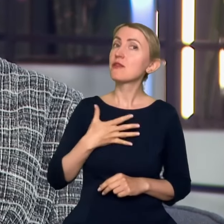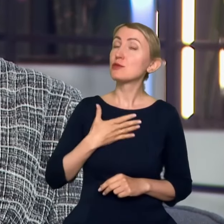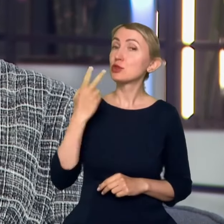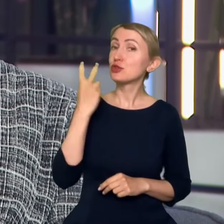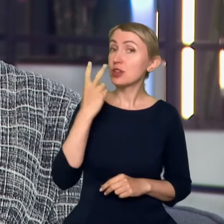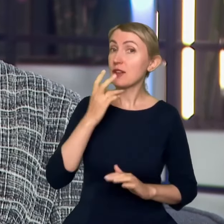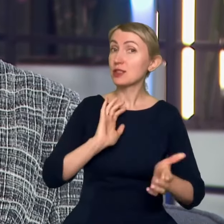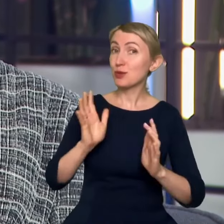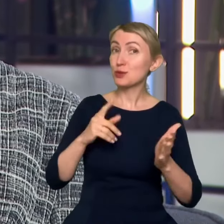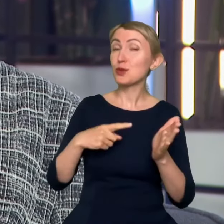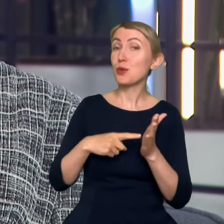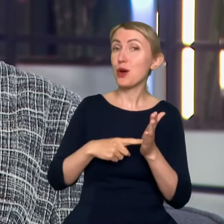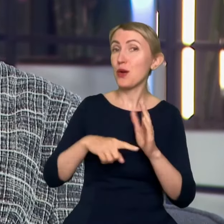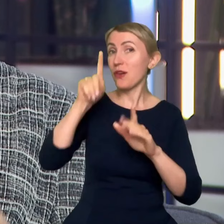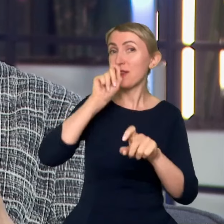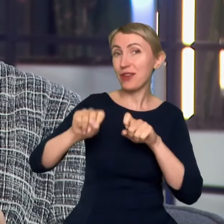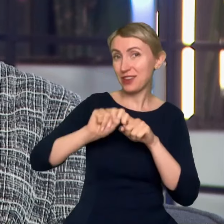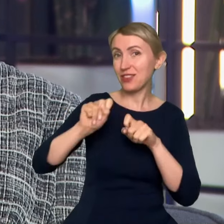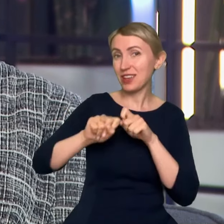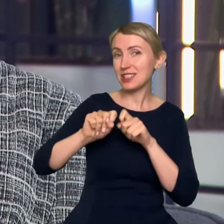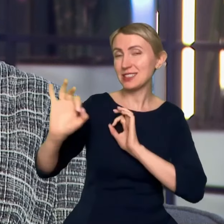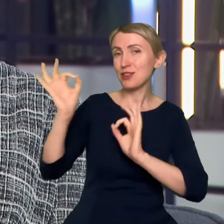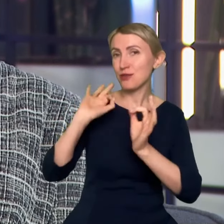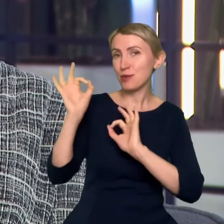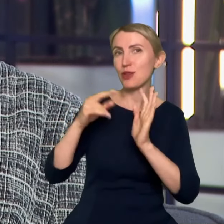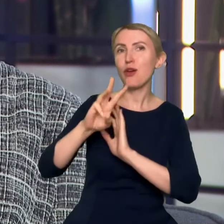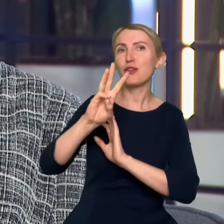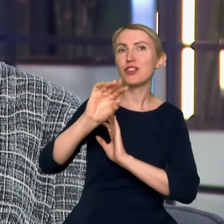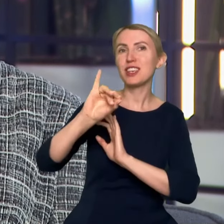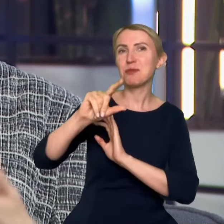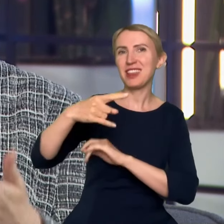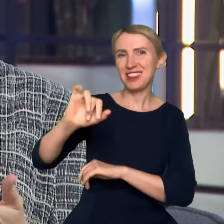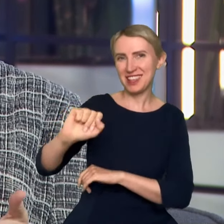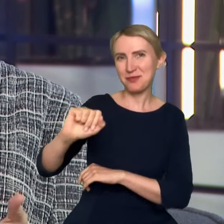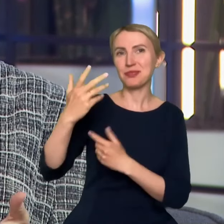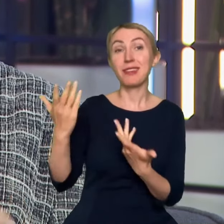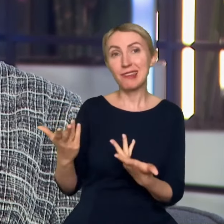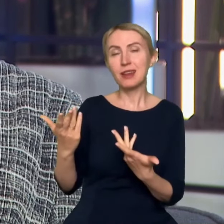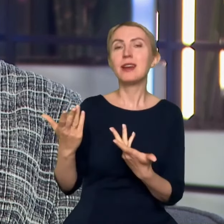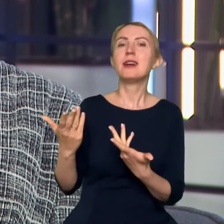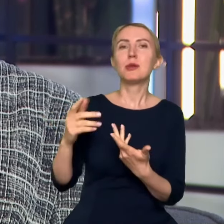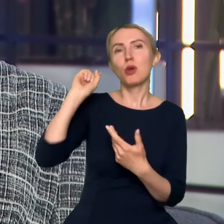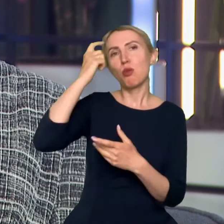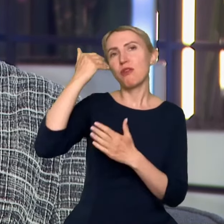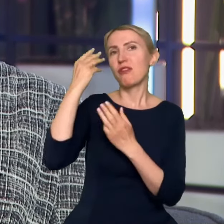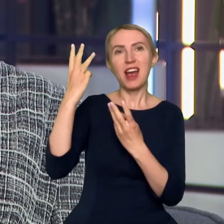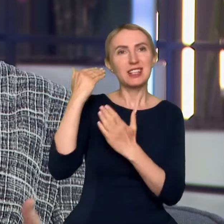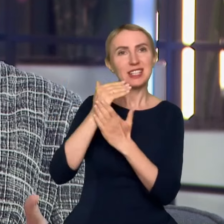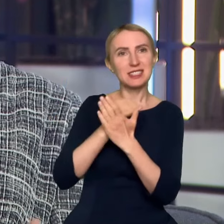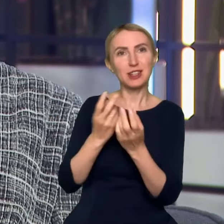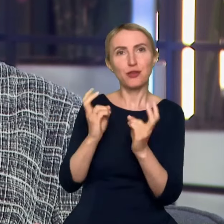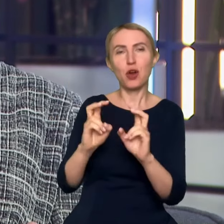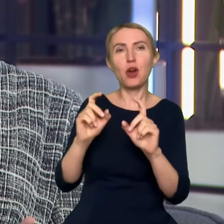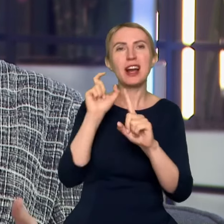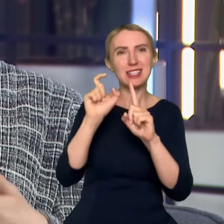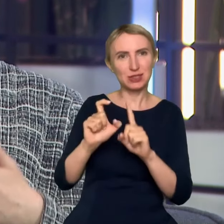właśnie o weryfikację informacji, jest Wikipedia, ponieważ jedną z naczelnych zasad tworzenia hasłem na Wikipedii jest